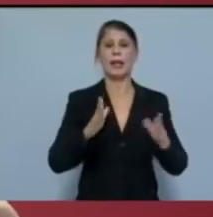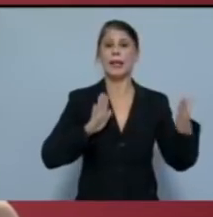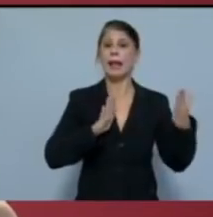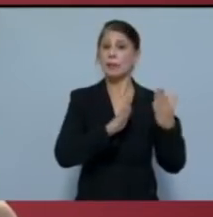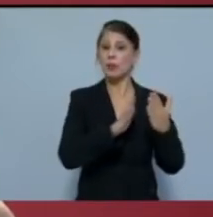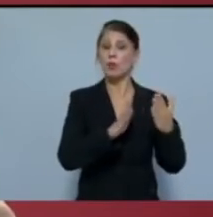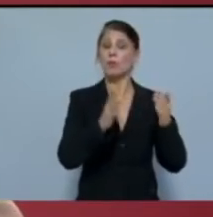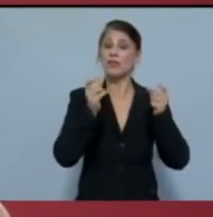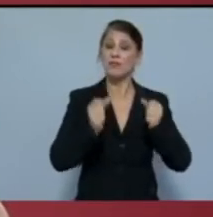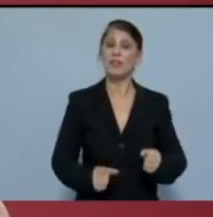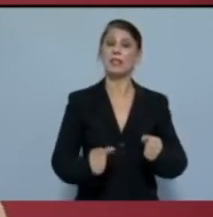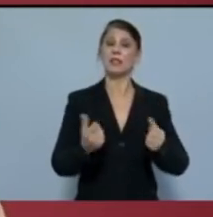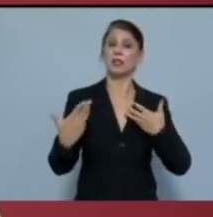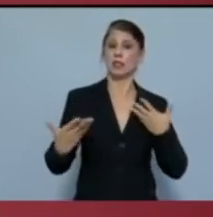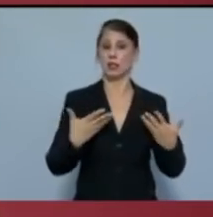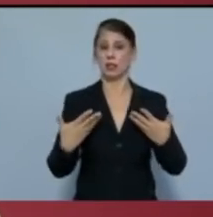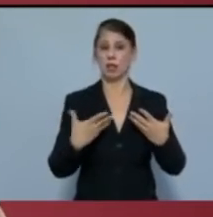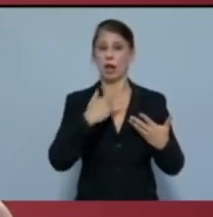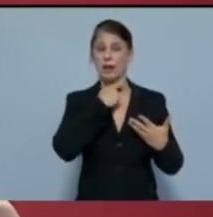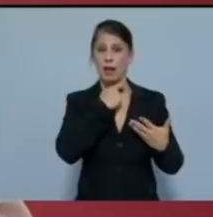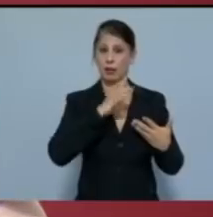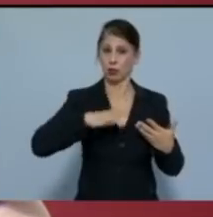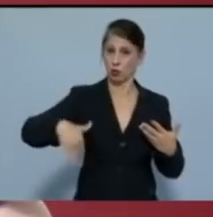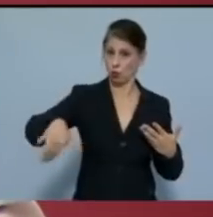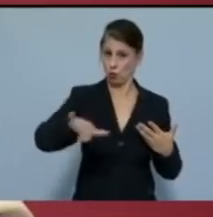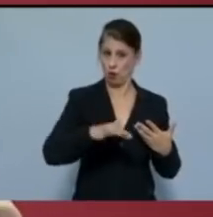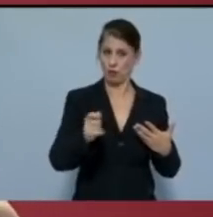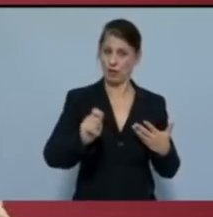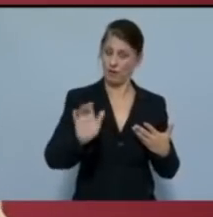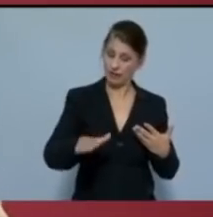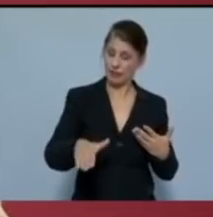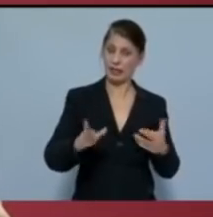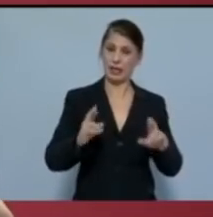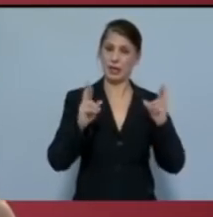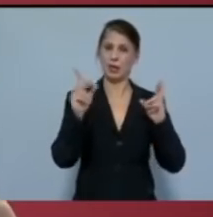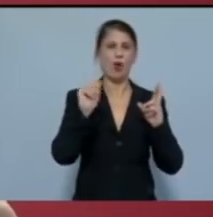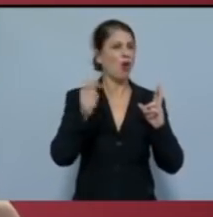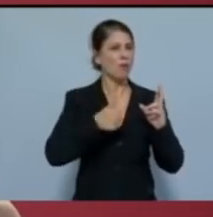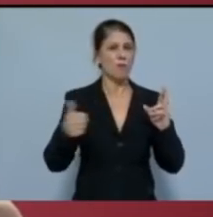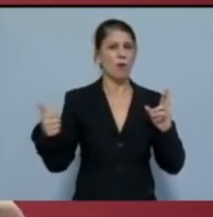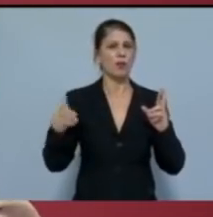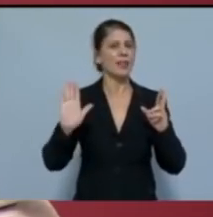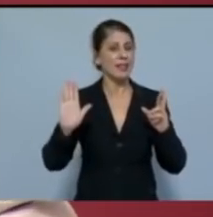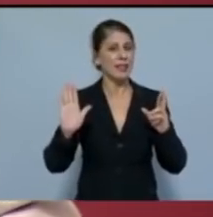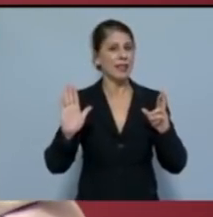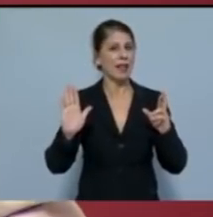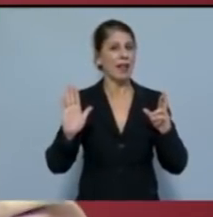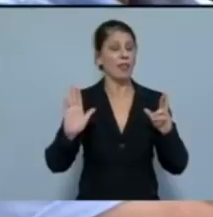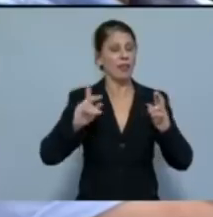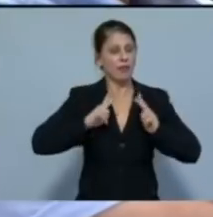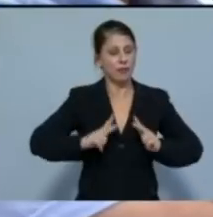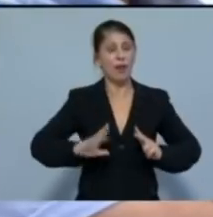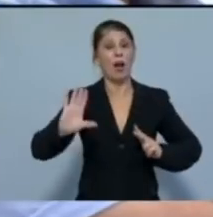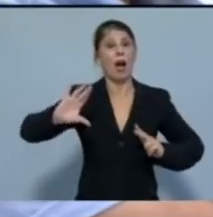στοιχειοδός τις σύγχρονες ανάγκες του λαού, δηλαδή για αυτήν ενέργεια, όχι μόνο δεν ανακρούν πρίμναν, αλλά